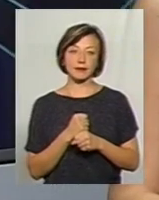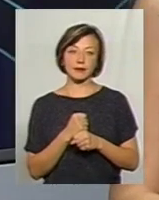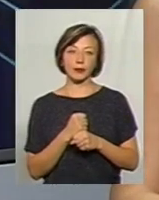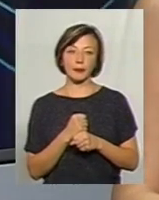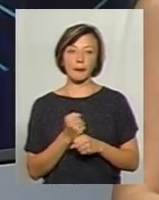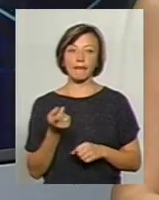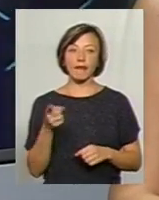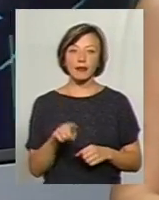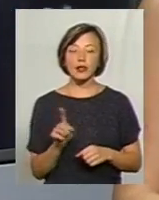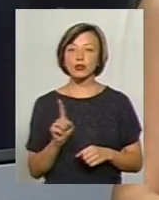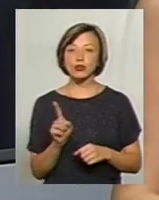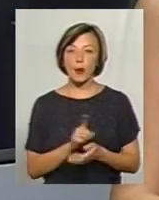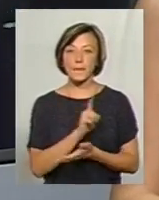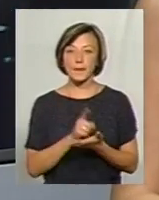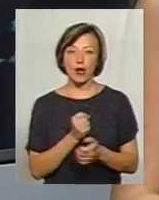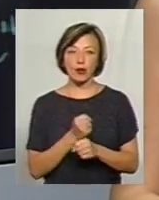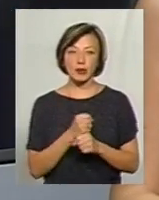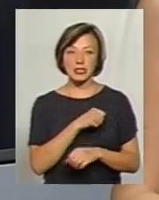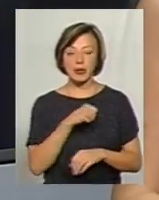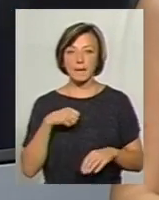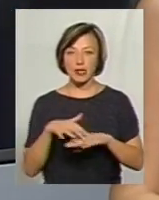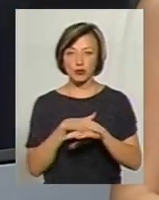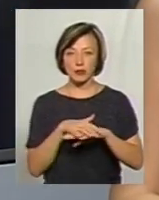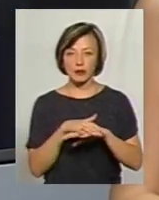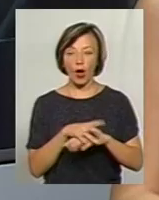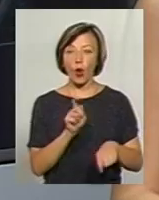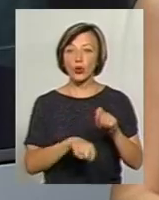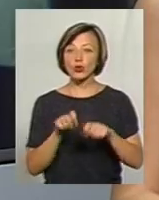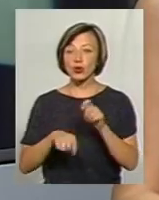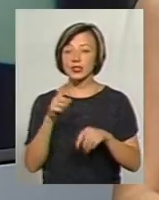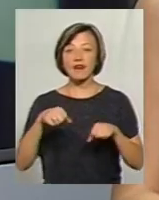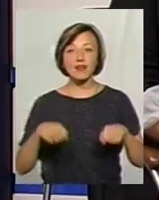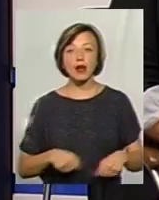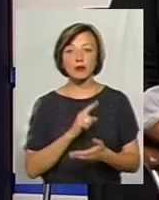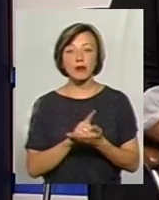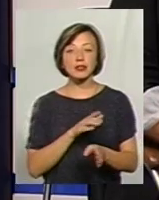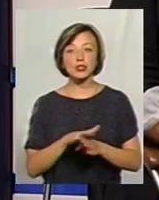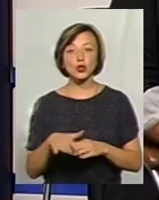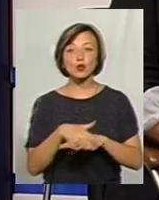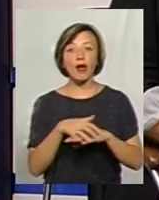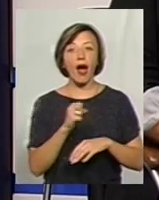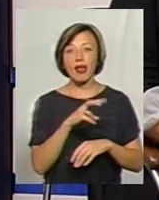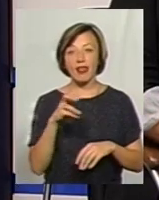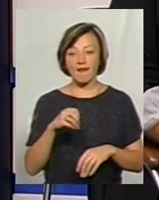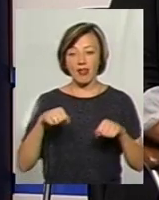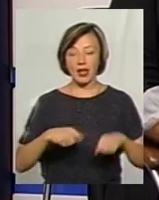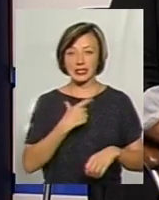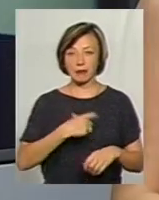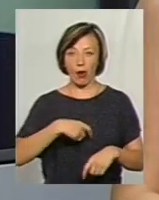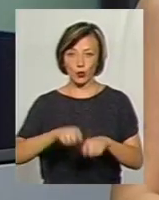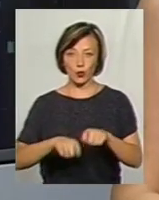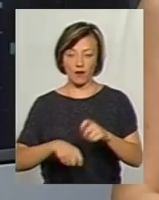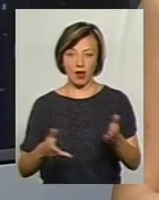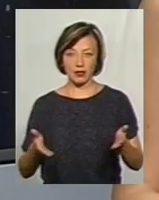те, що має також робити саме суспільство. Моя контроль за владою має здійснювати суспільство, а не влада сама має себе